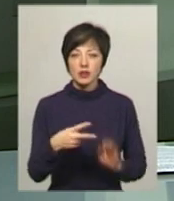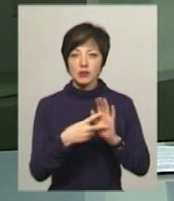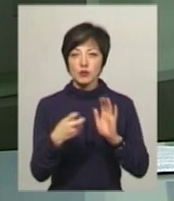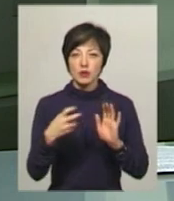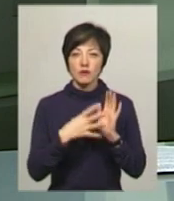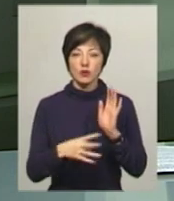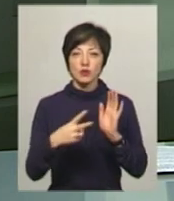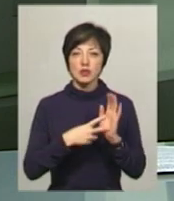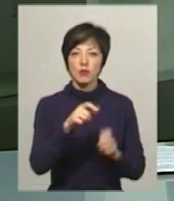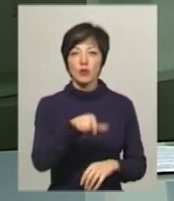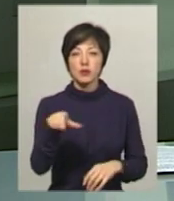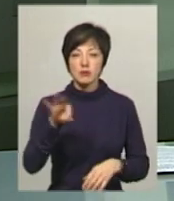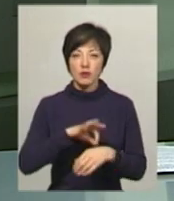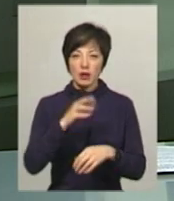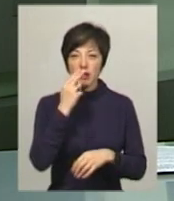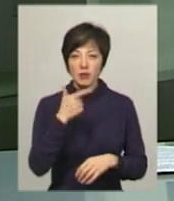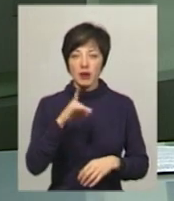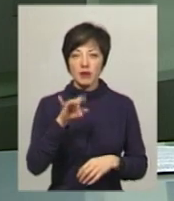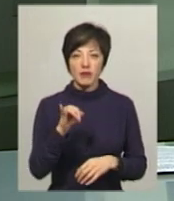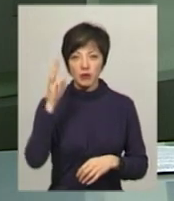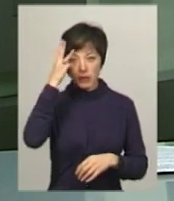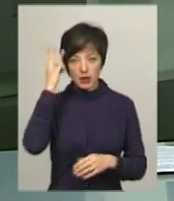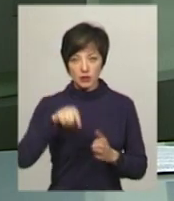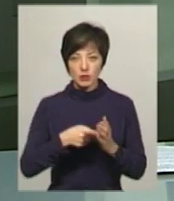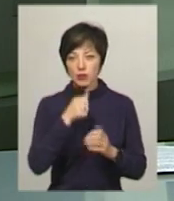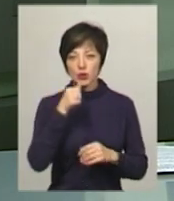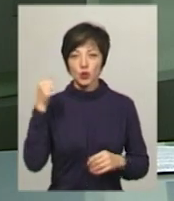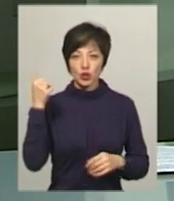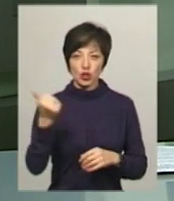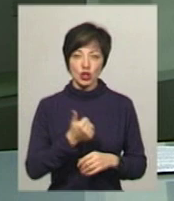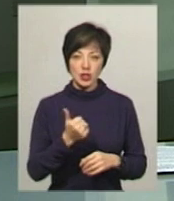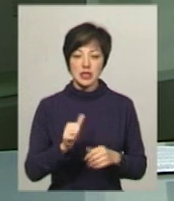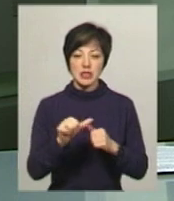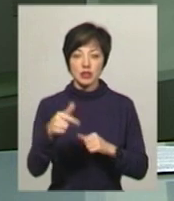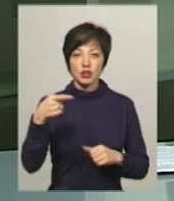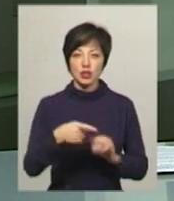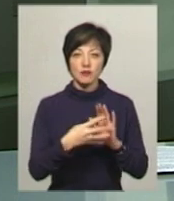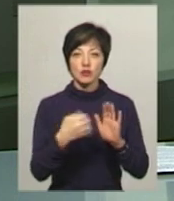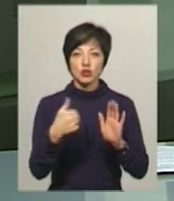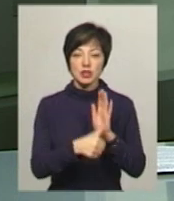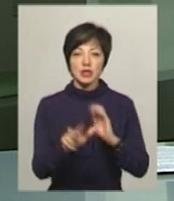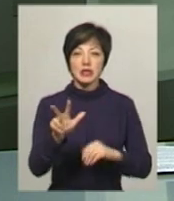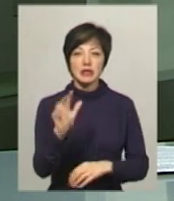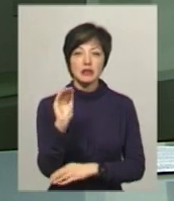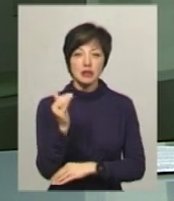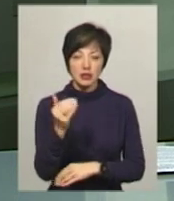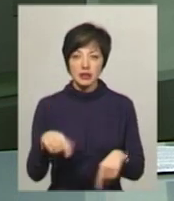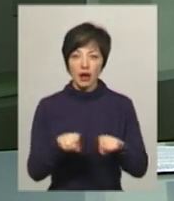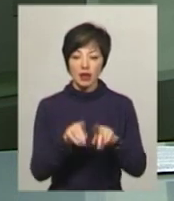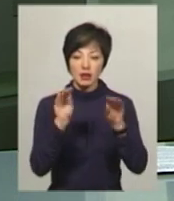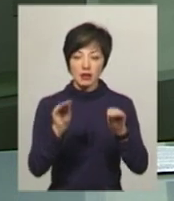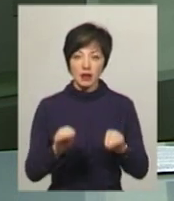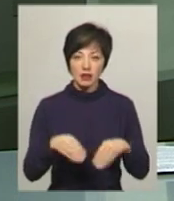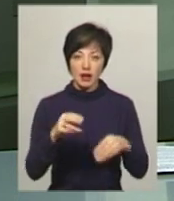2797 осіб захворіло на грип та ГРВ у Хмельницькому за минулий тиждень. З них – 1963 дитини. Такі дані